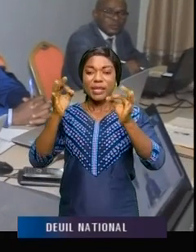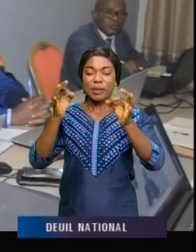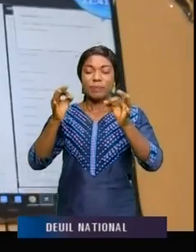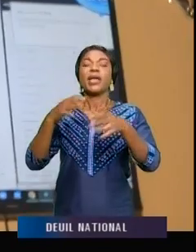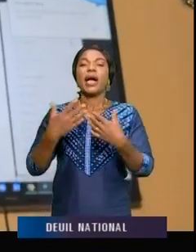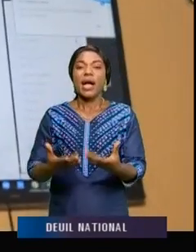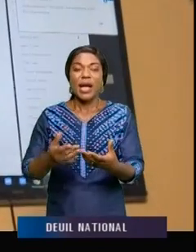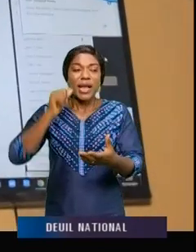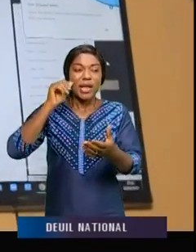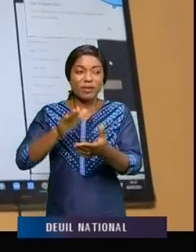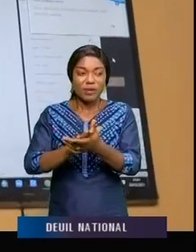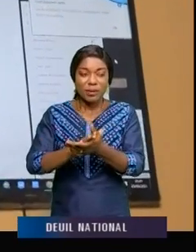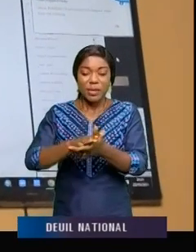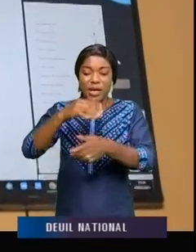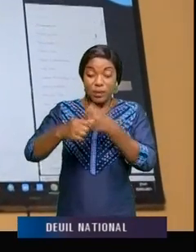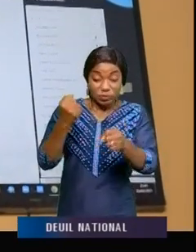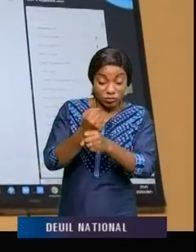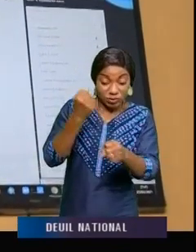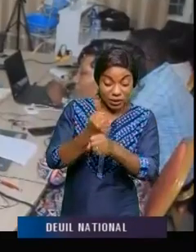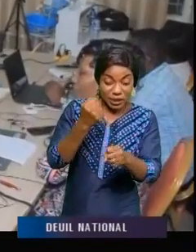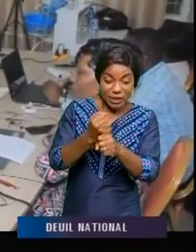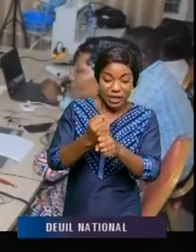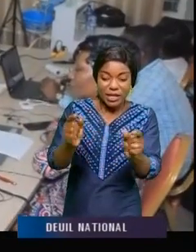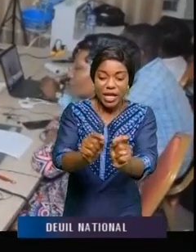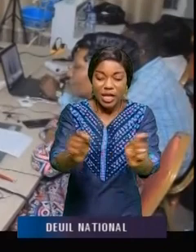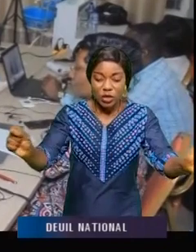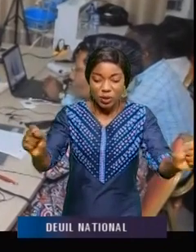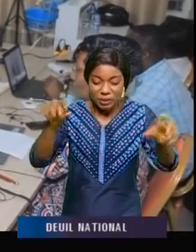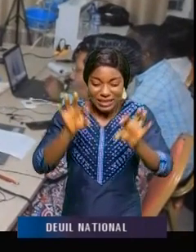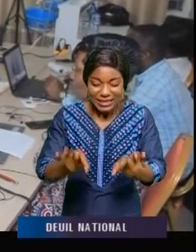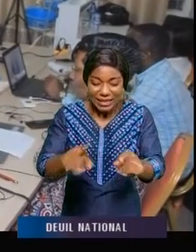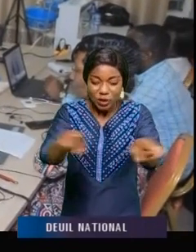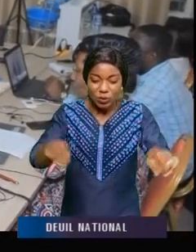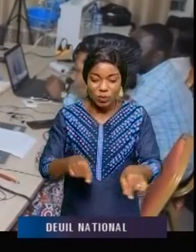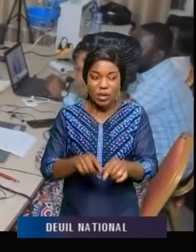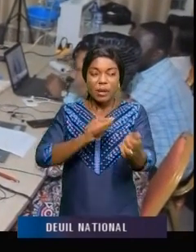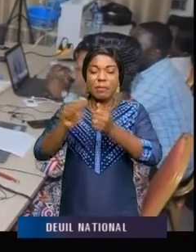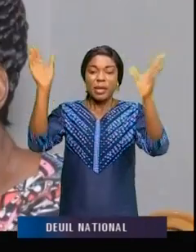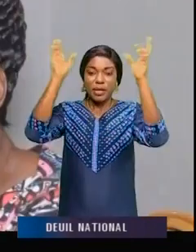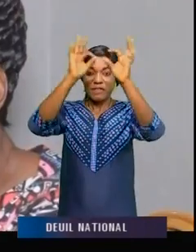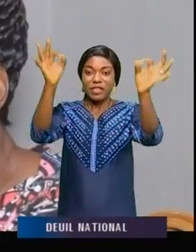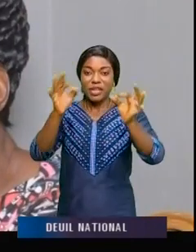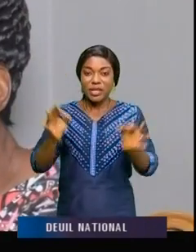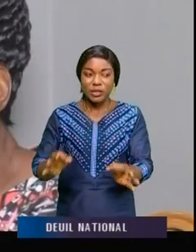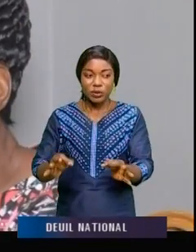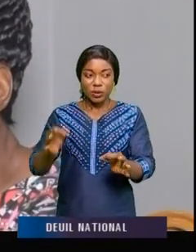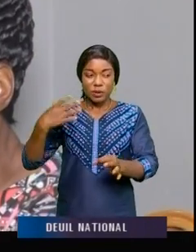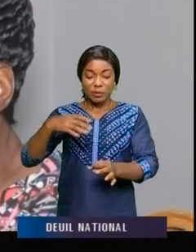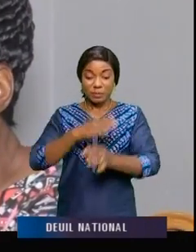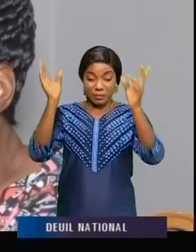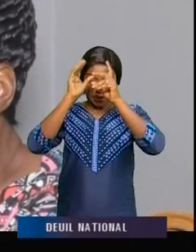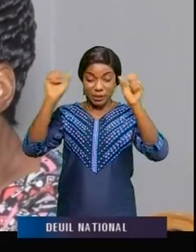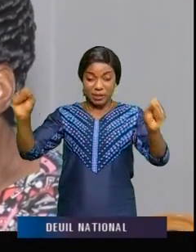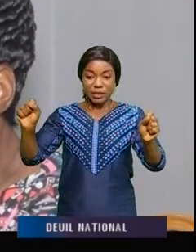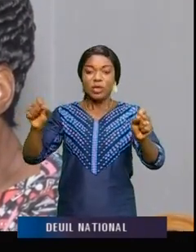dans la profession des géomètres. La Fédération des géomètres du Congo à travers sa présidente Mme Godelive Panzou